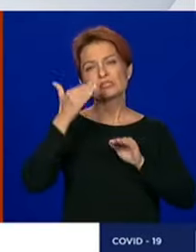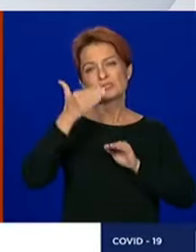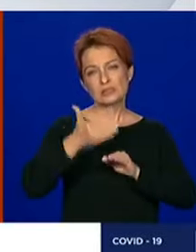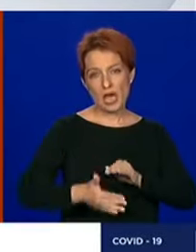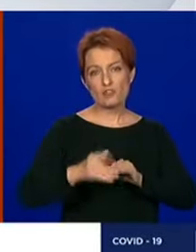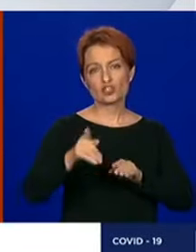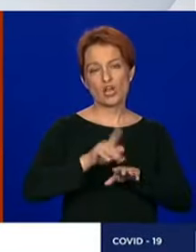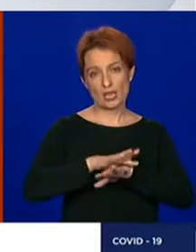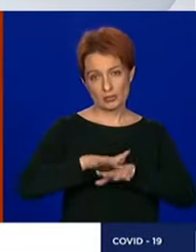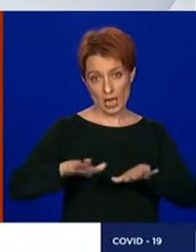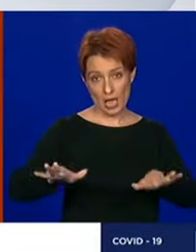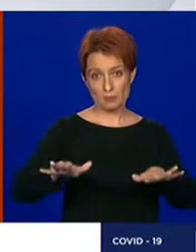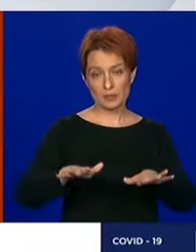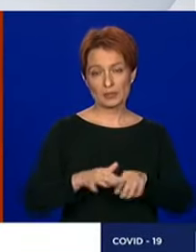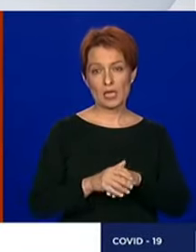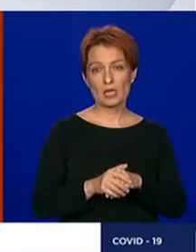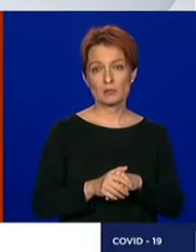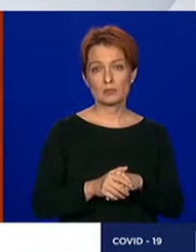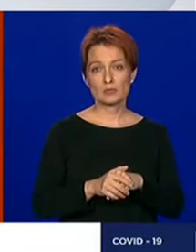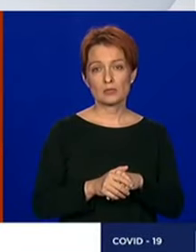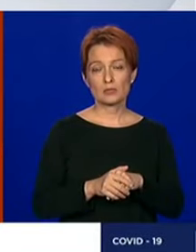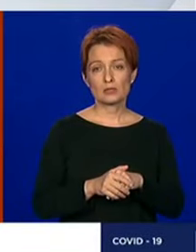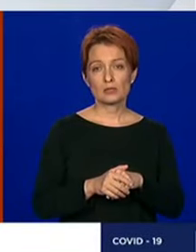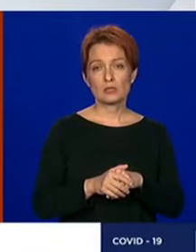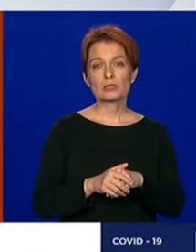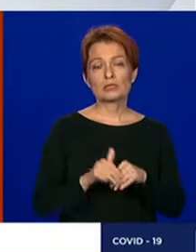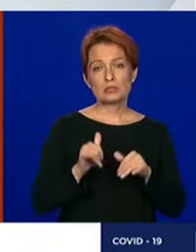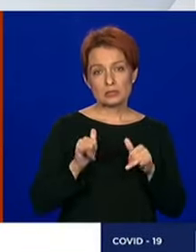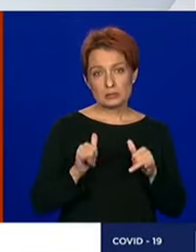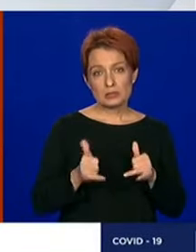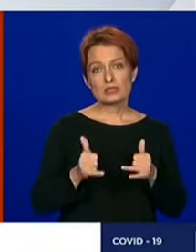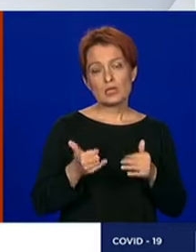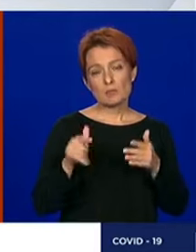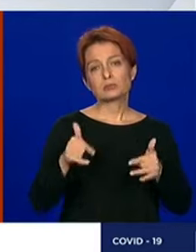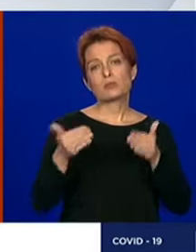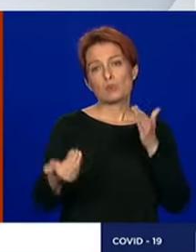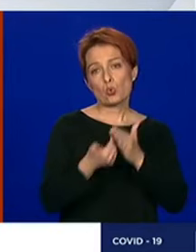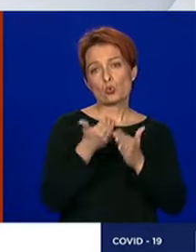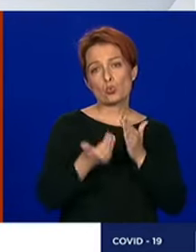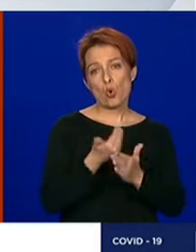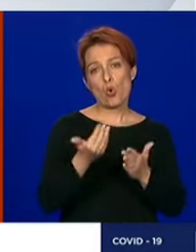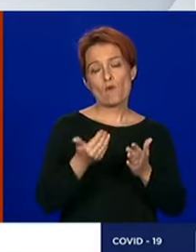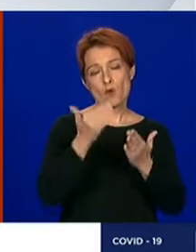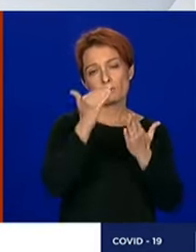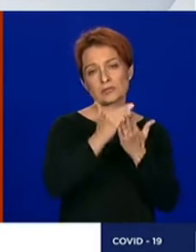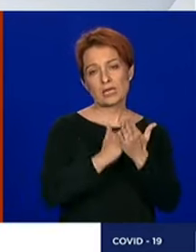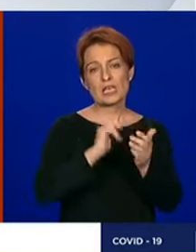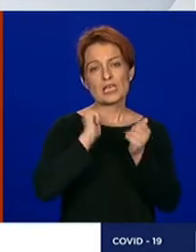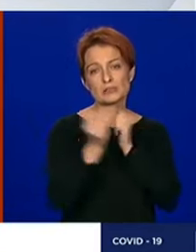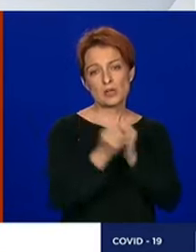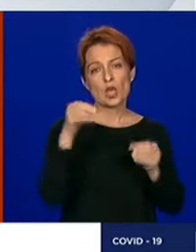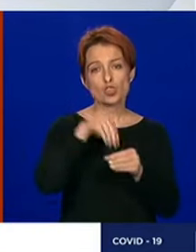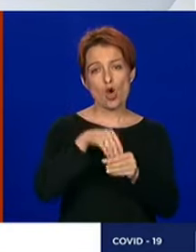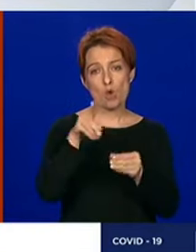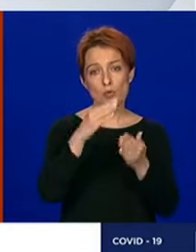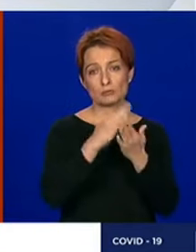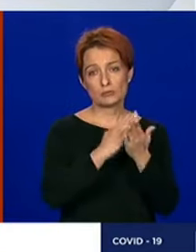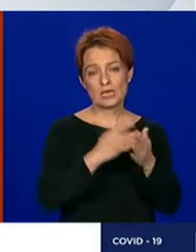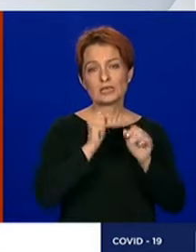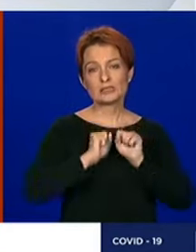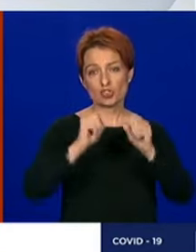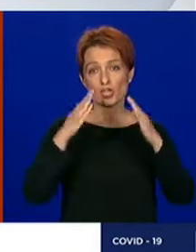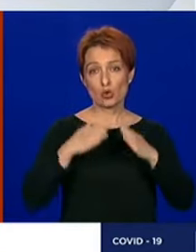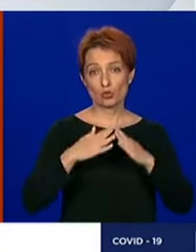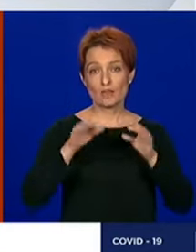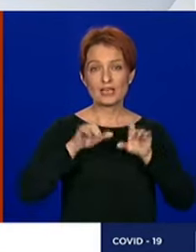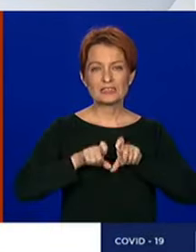epidemije je po novom zakonu, odnosno po izmjenama i dopunama Zakona o zaštitu častu od zaraznih